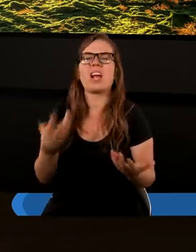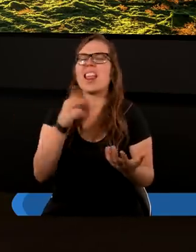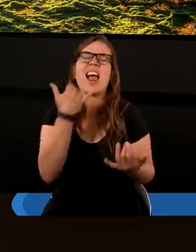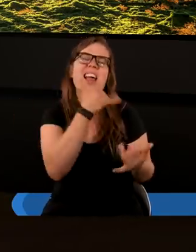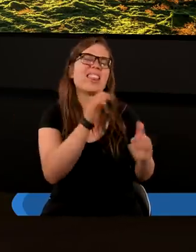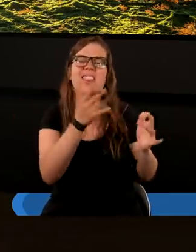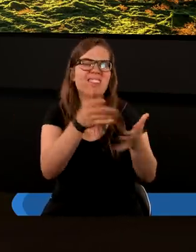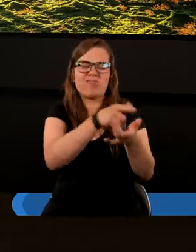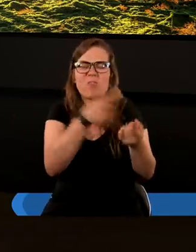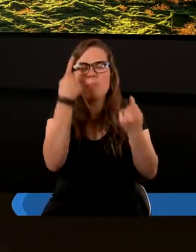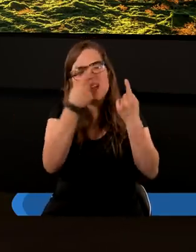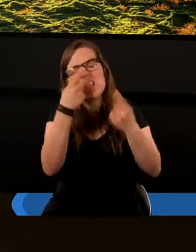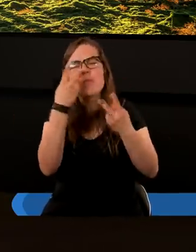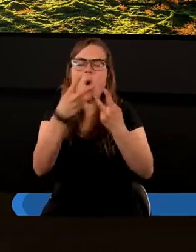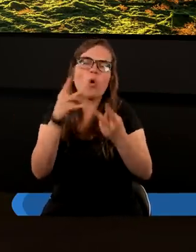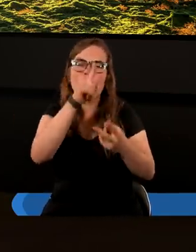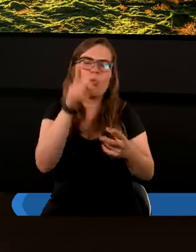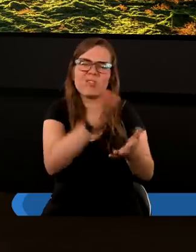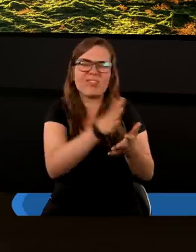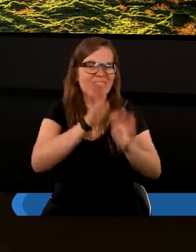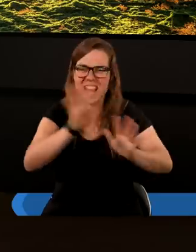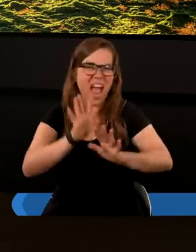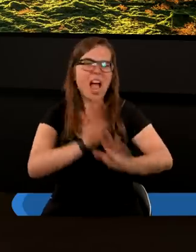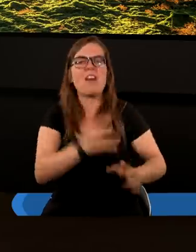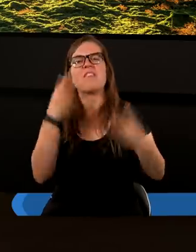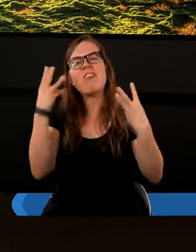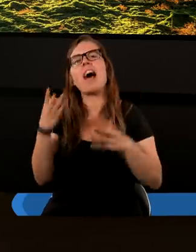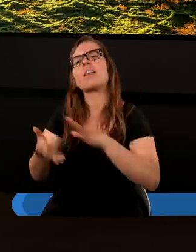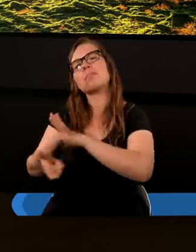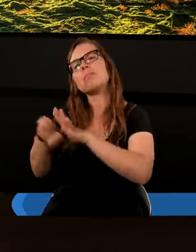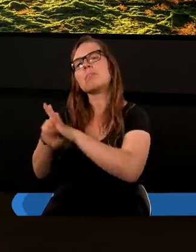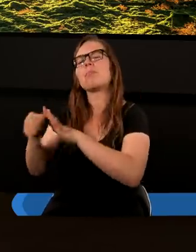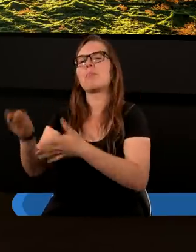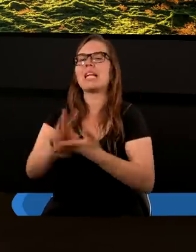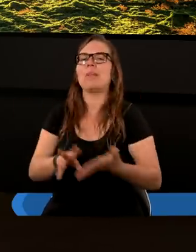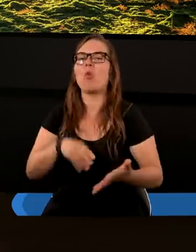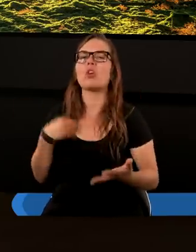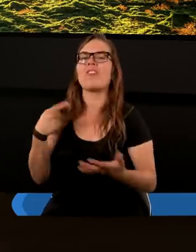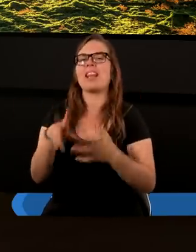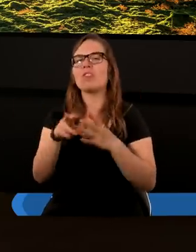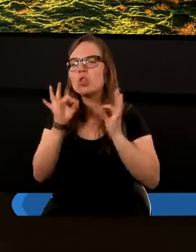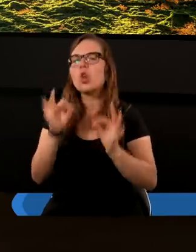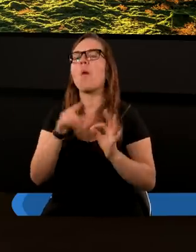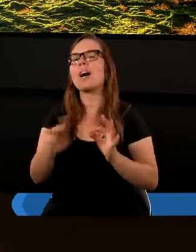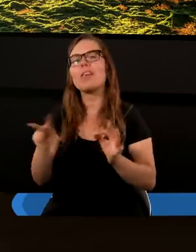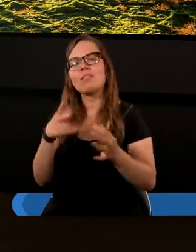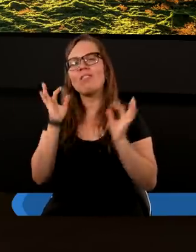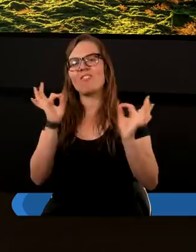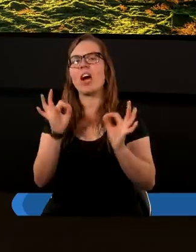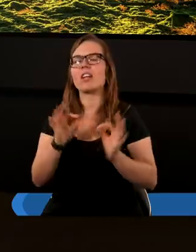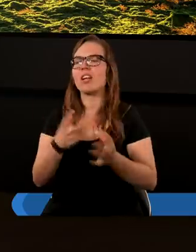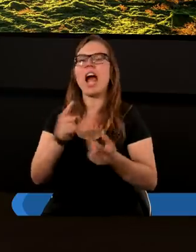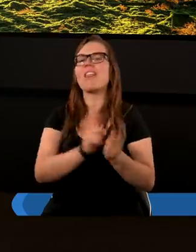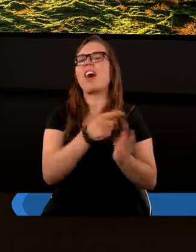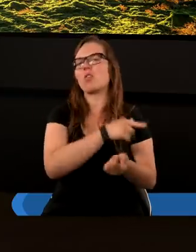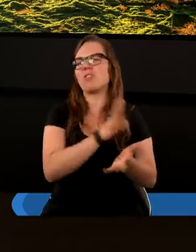nie jakieś tam poglądy niektórych sprawców złego czy fałszywych proków.